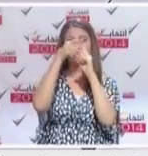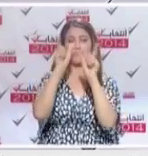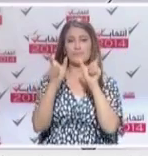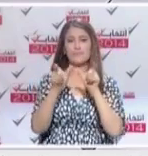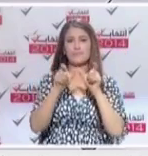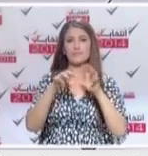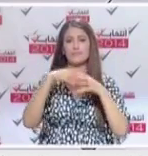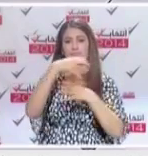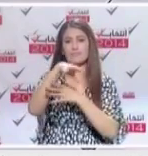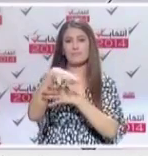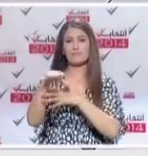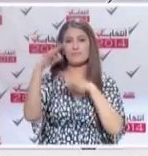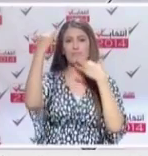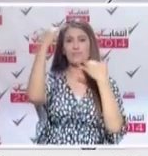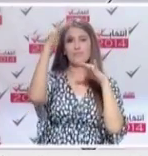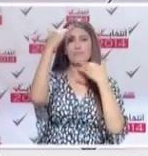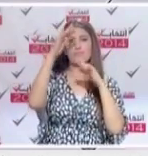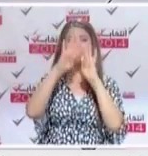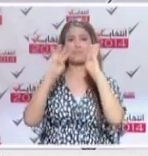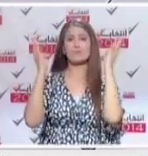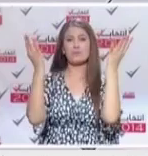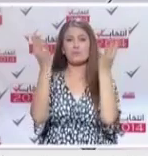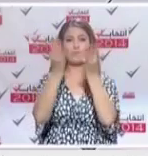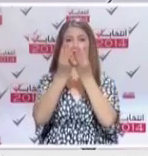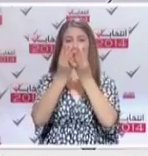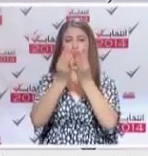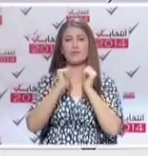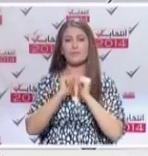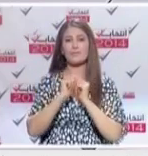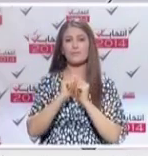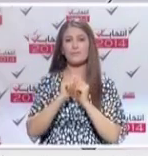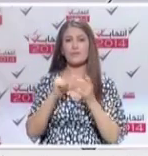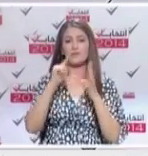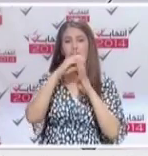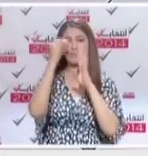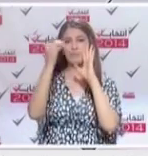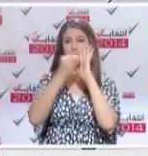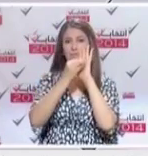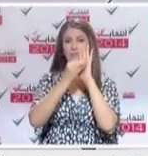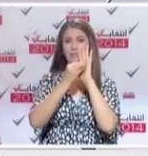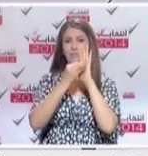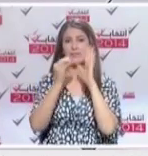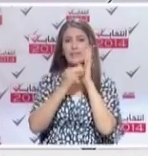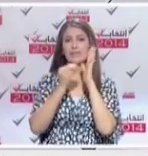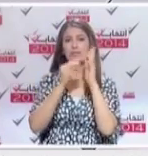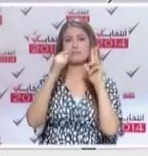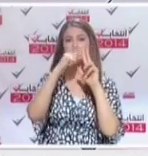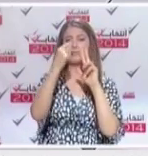الدول ولدى كل الشعوب والأمام النقطة الثالثة وهي التي تخص ولاية المهدية